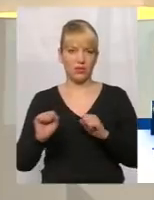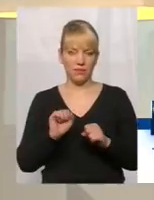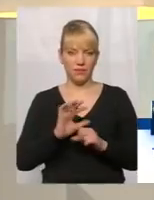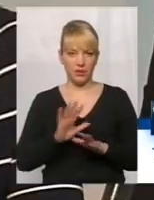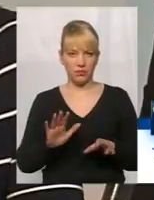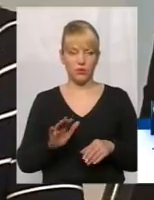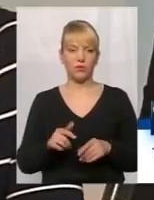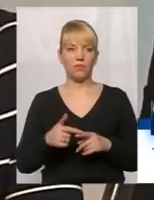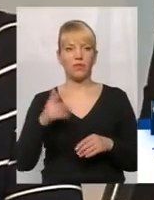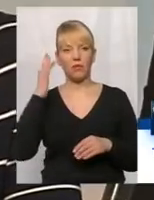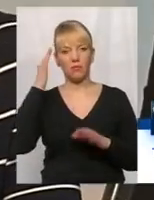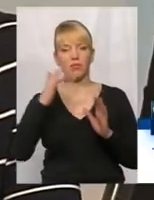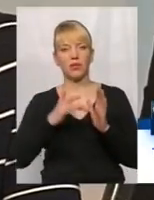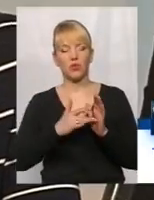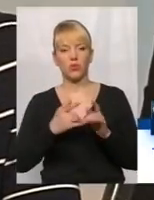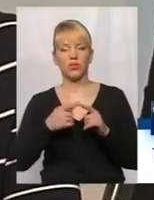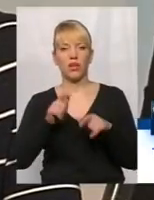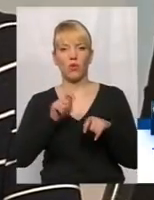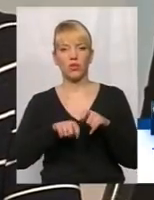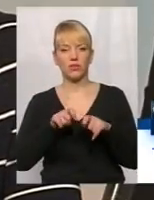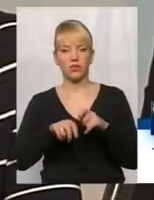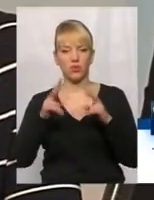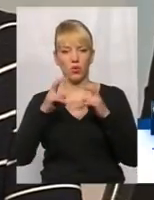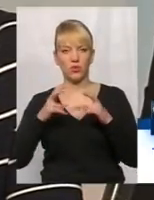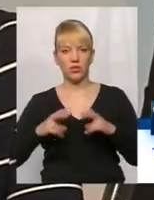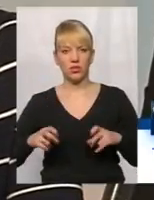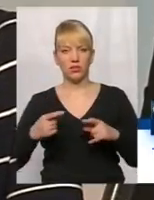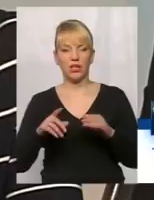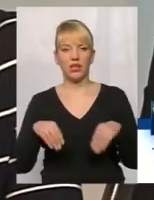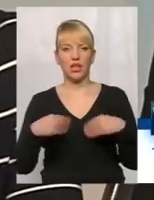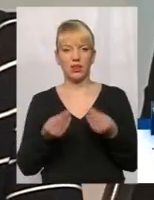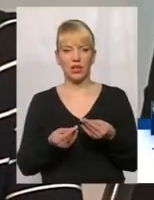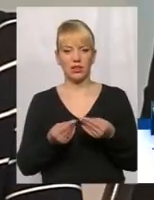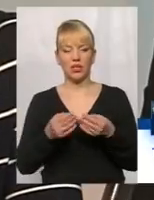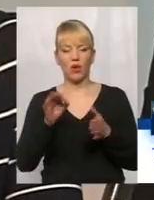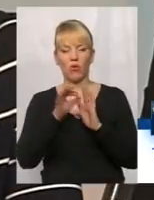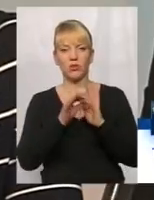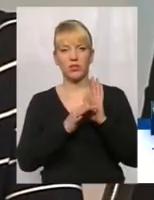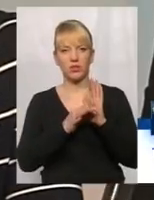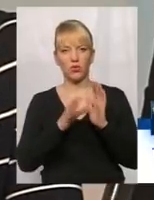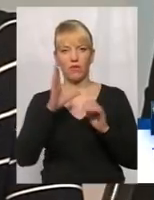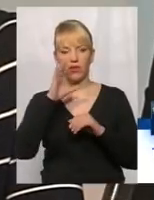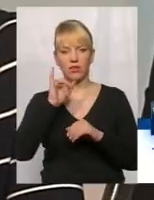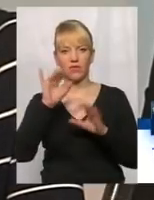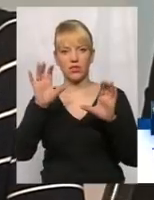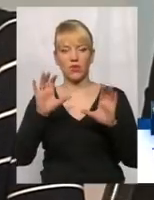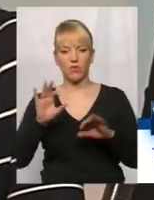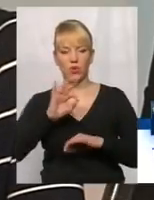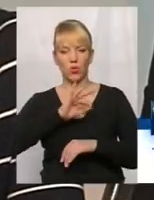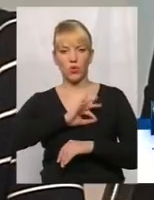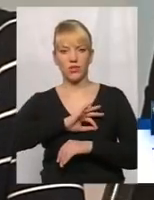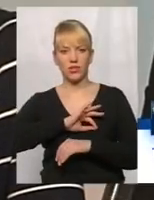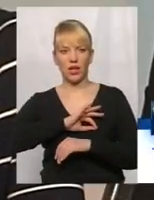Метою аудиторського дослідження було надати оцінку ефективності і законності використання